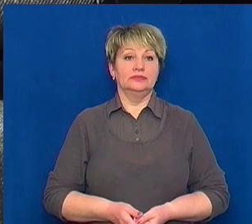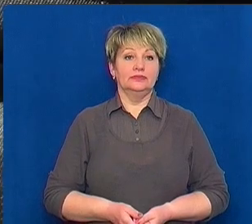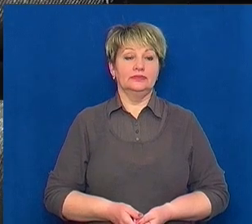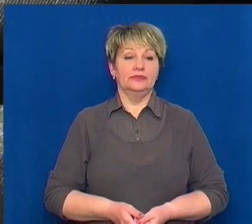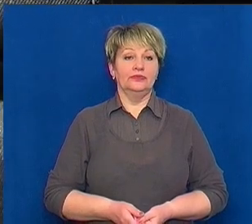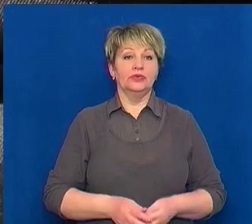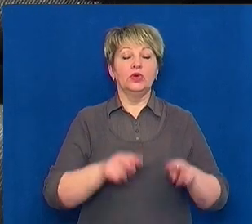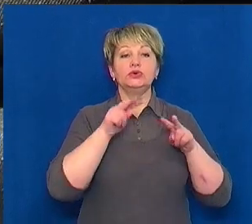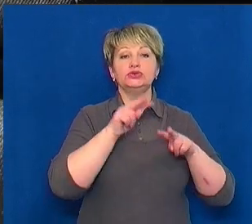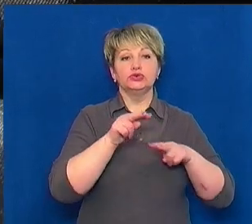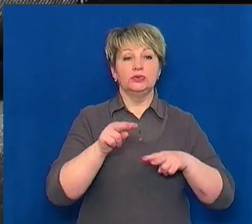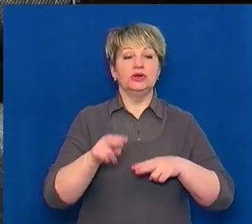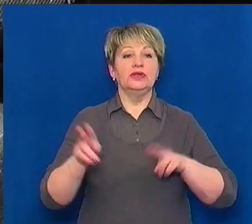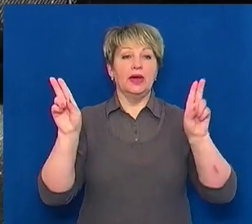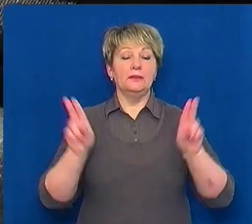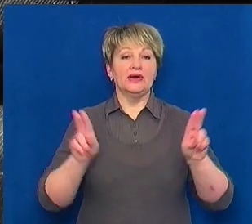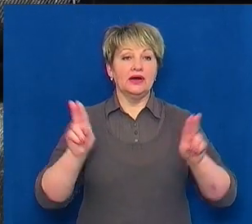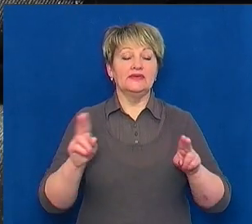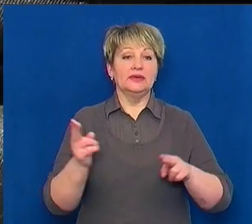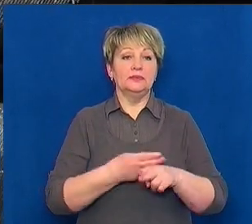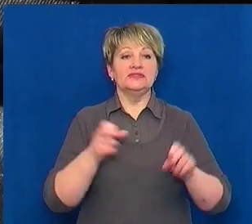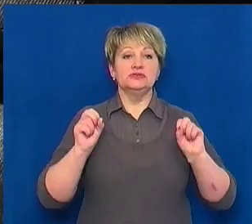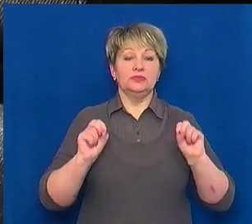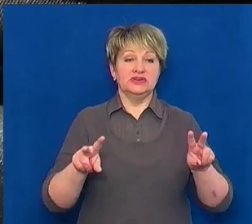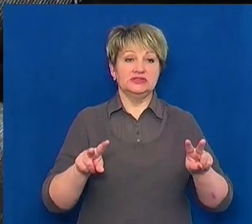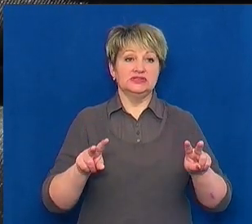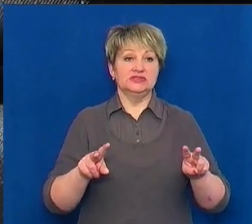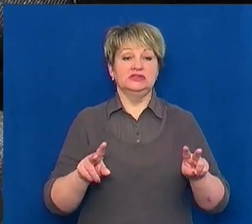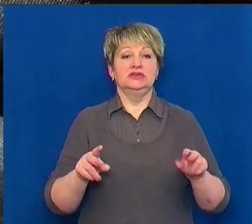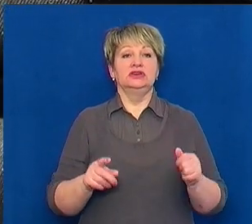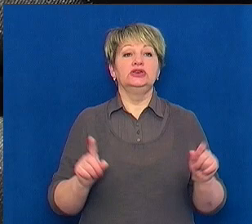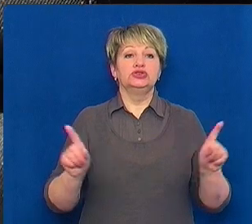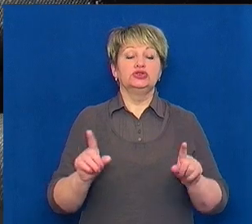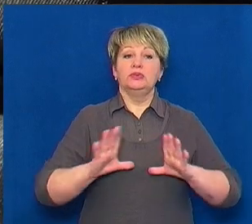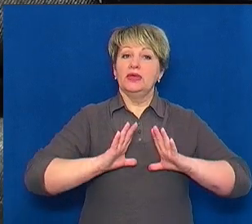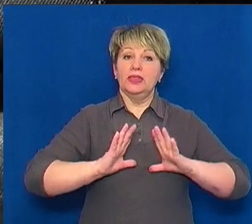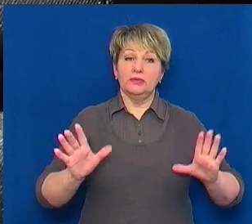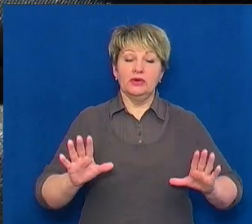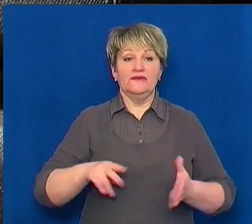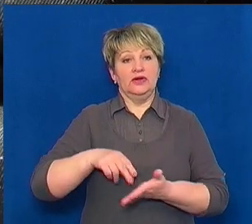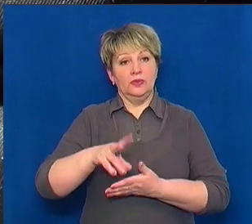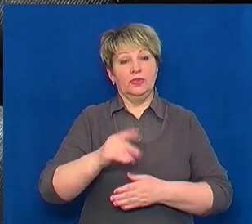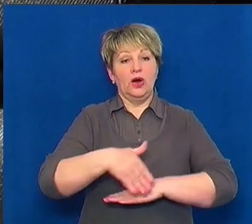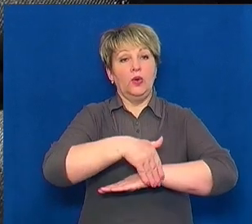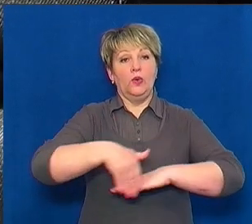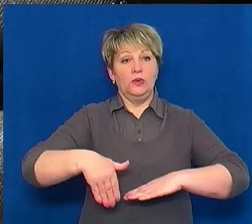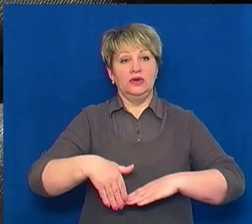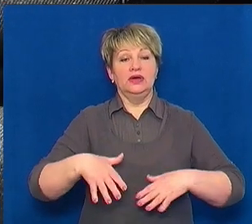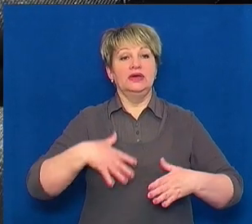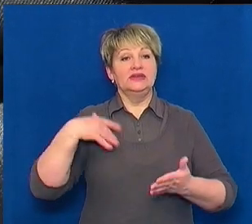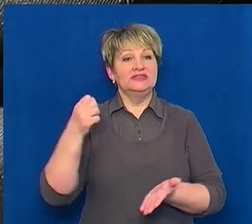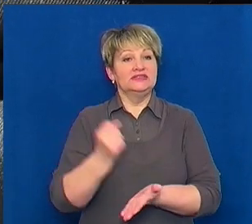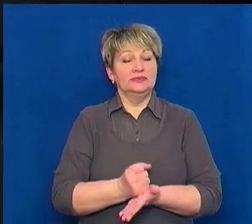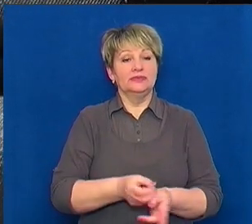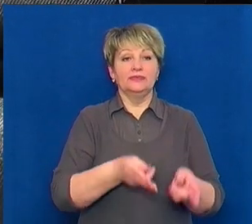людей літнього віку, забезпечивши їх усім необхідним, аби їм не довелося виходити на вулицю. Дисципліна та